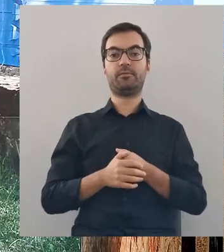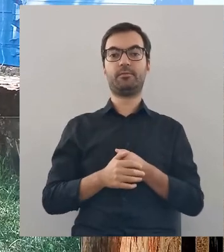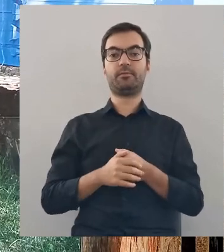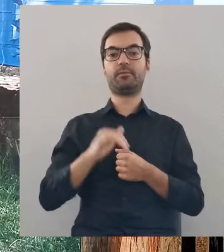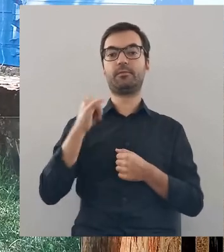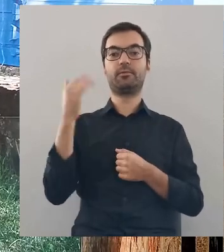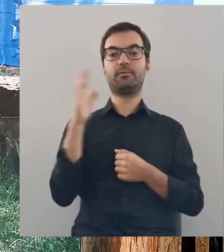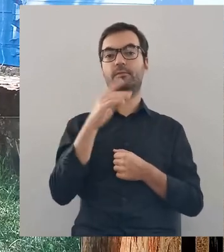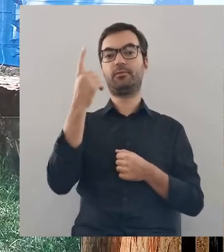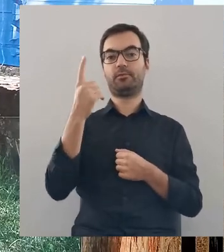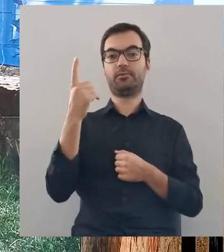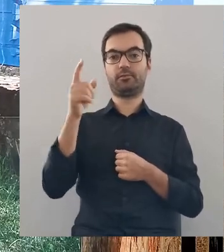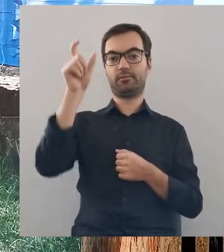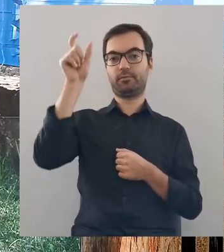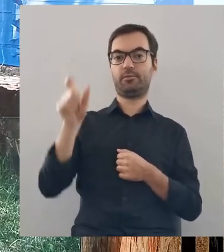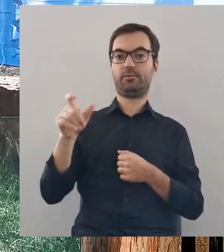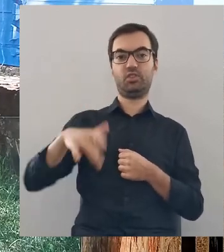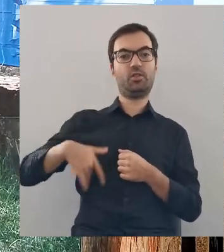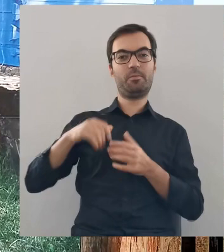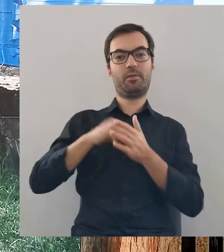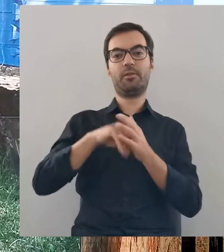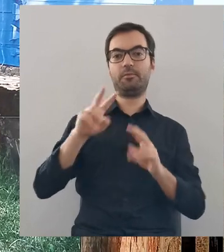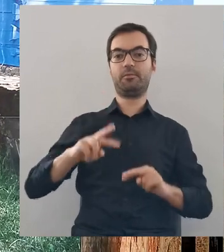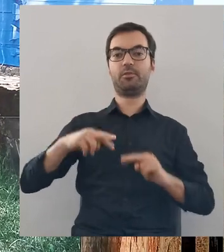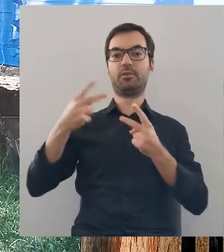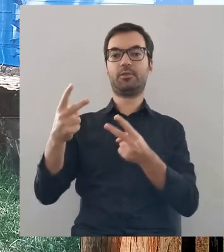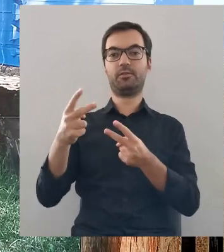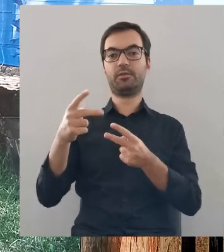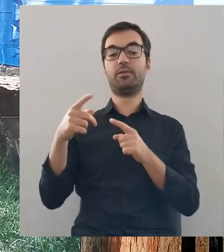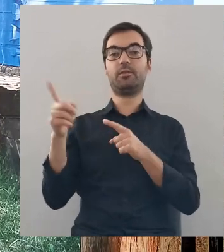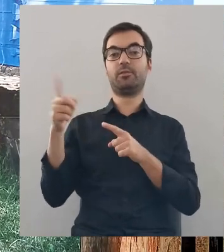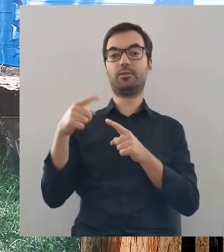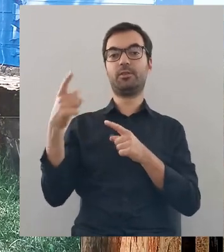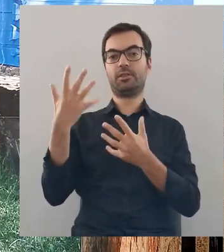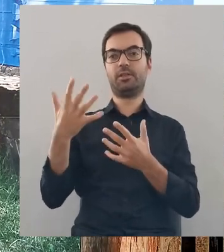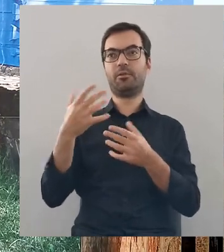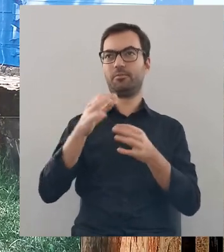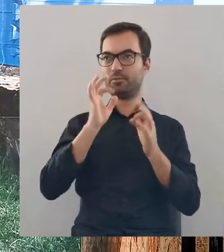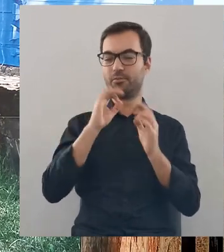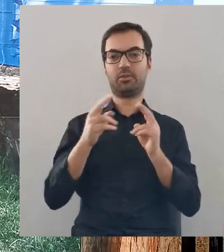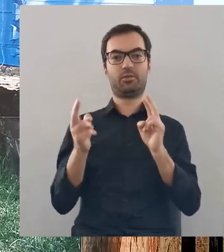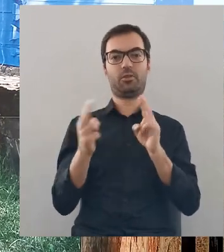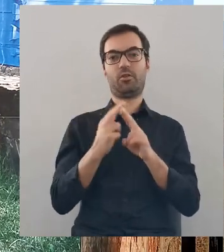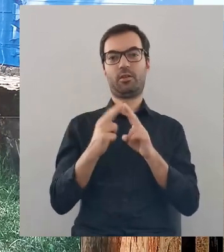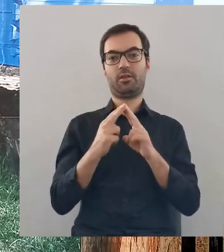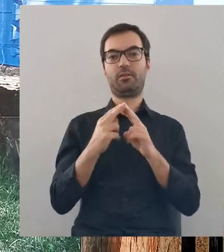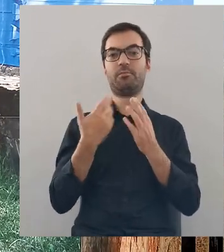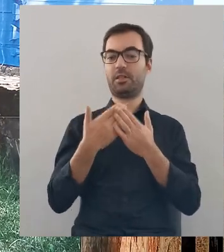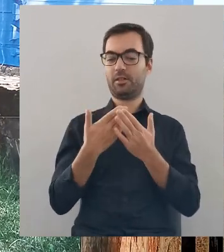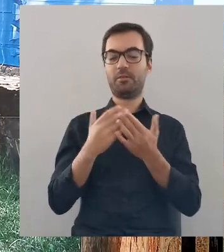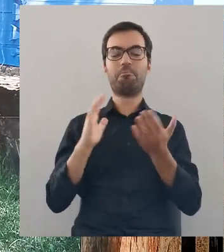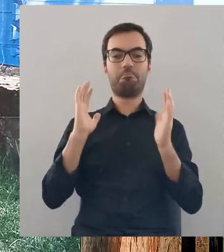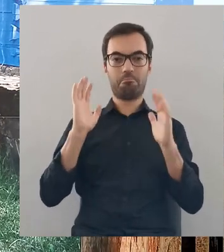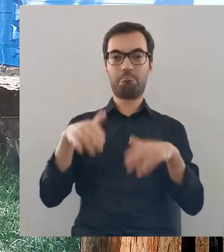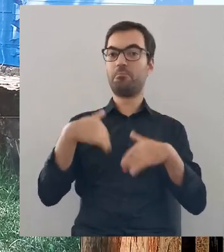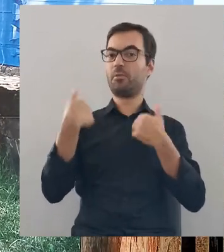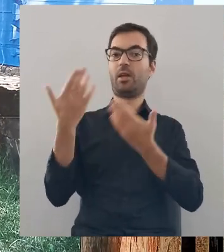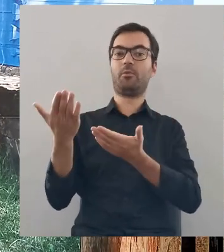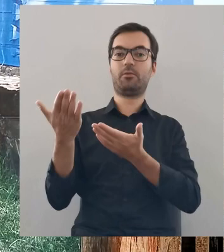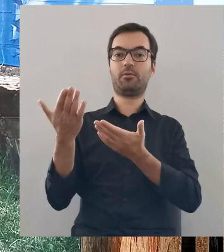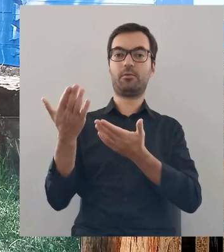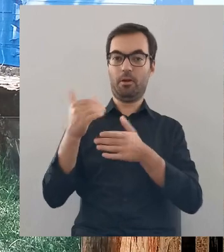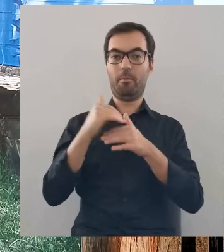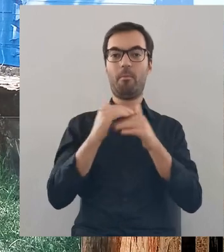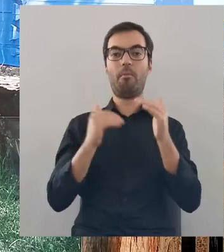przekazał Januszowi I, księciu Mazowieckiemu, z którym chciał być w jak najlepszych układach,